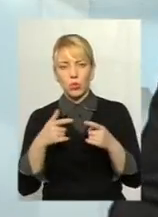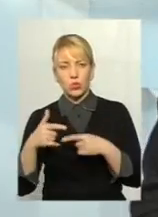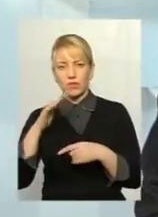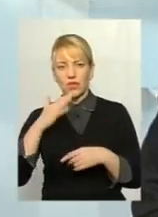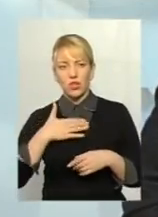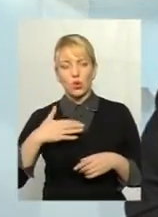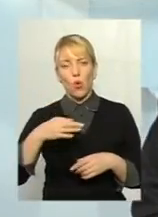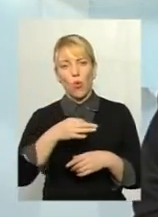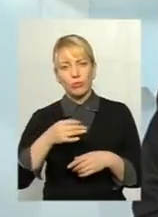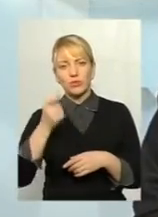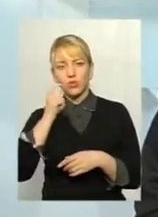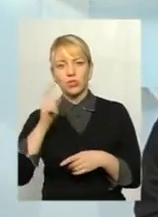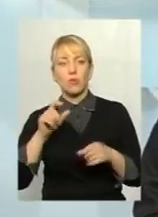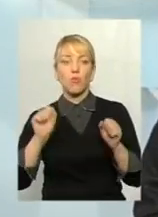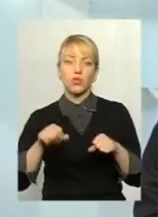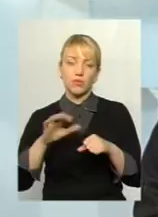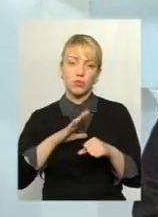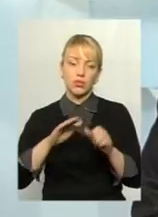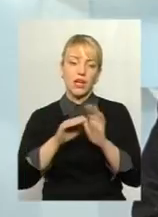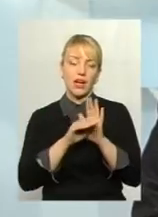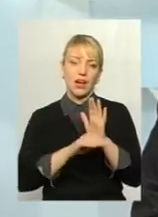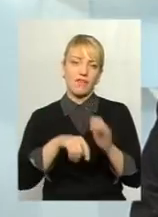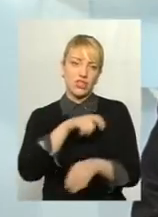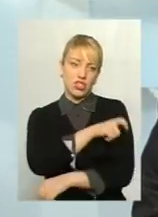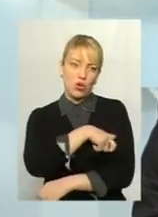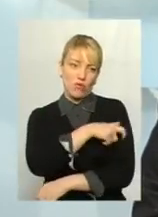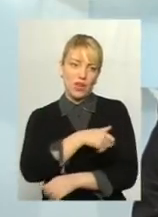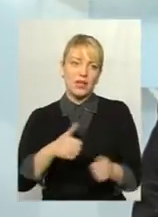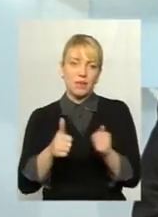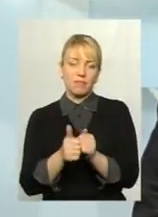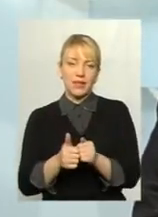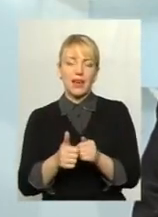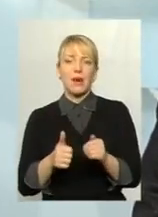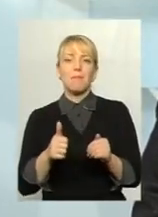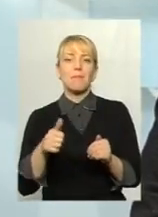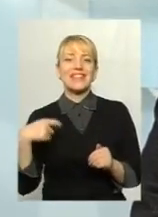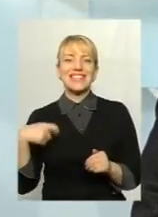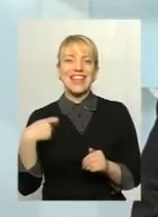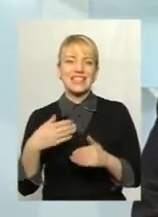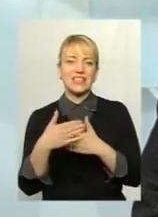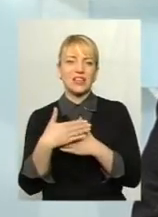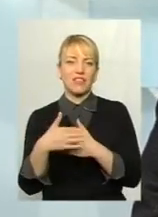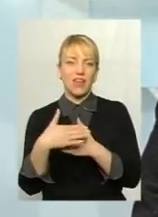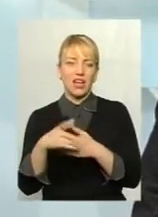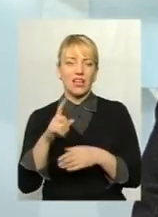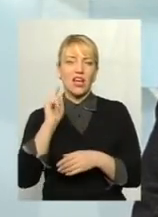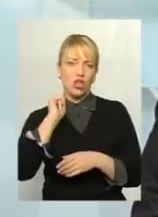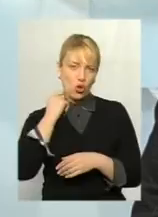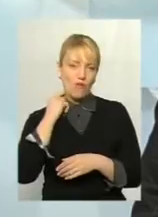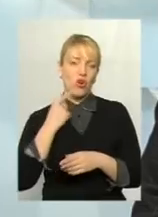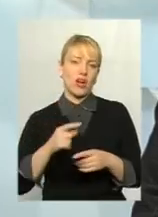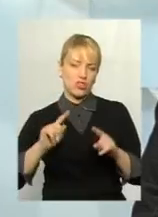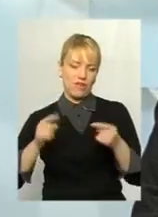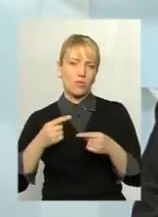нашої України, що ми, можливо, зробимо графік чергування біля президентських дверей, що Кировоградщина вимагає